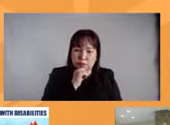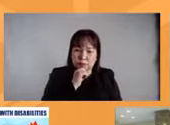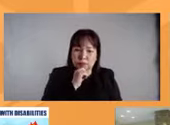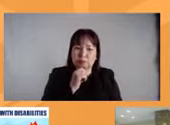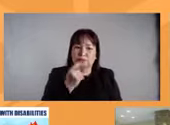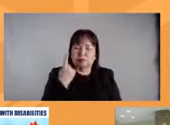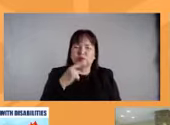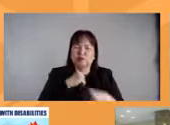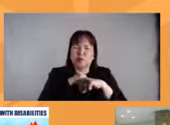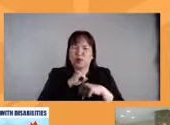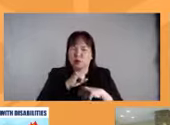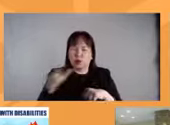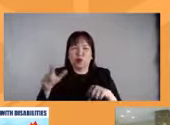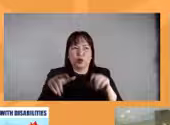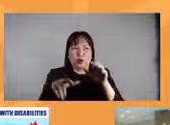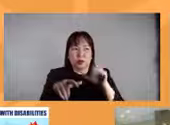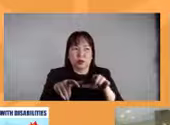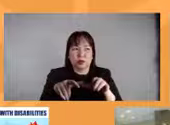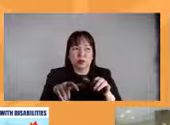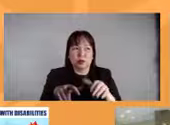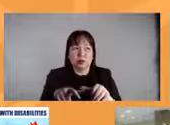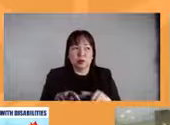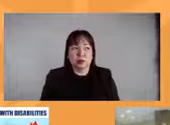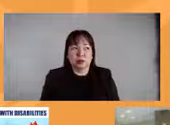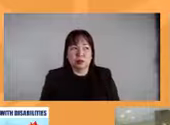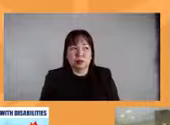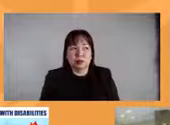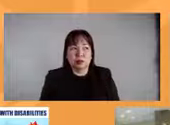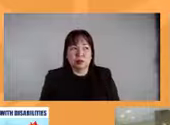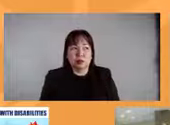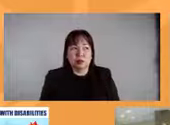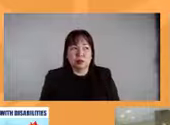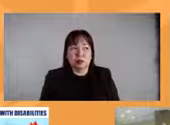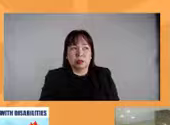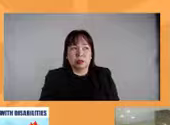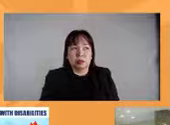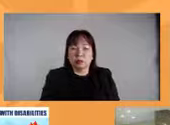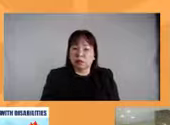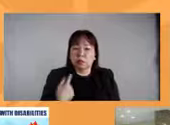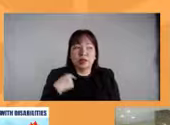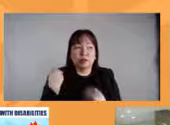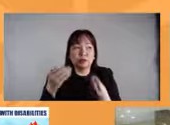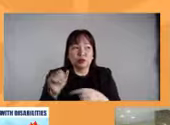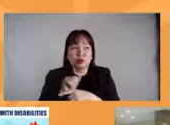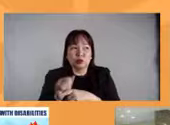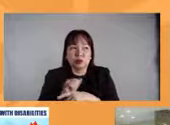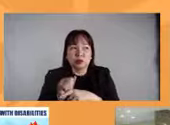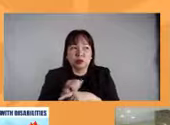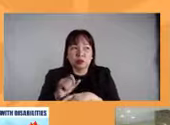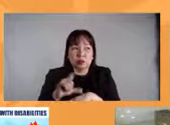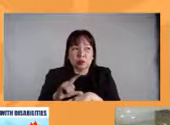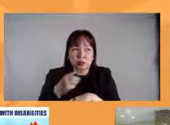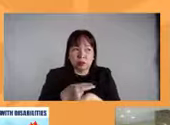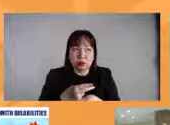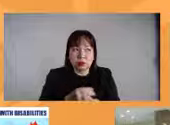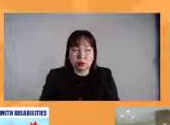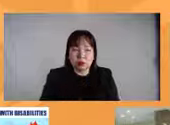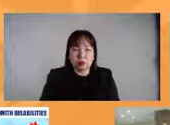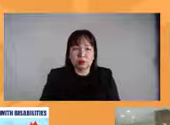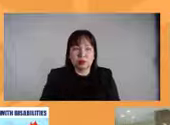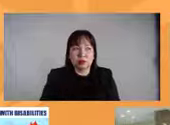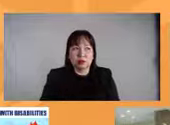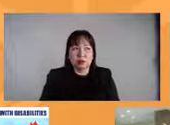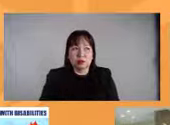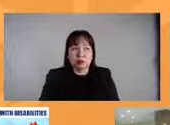malipa ang sanaan. May fizigay bin o kamina kanyang kanyang sa livelihood ap meron kamina